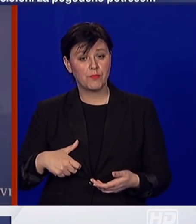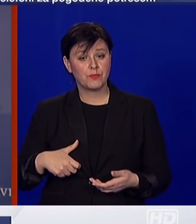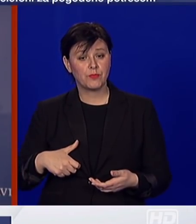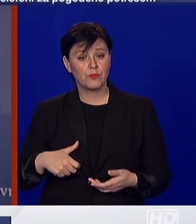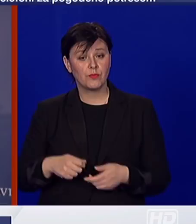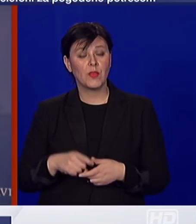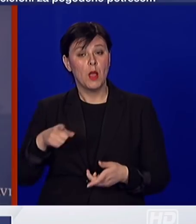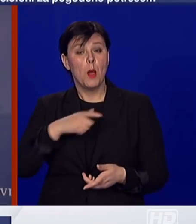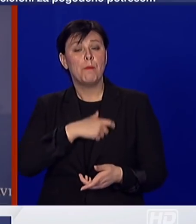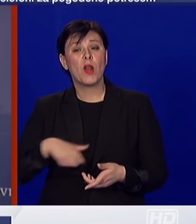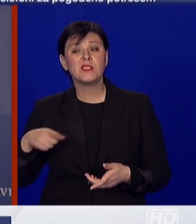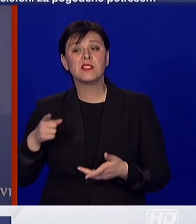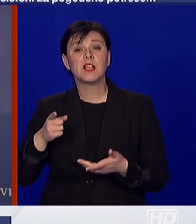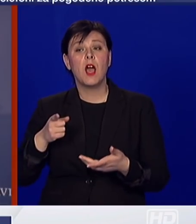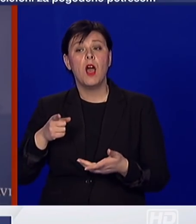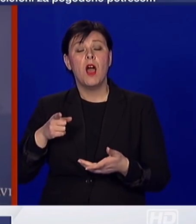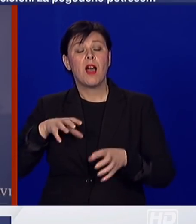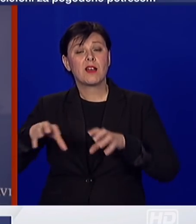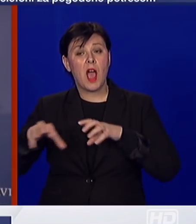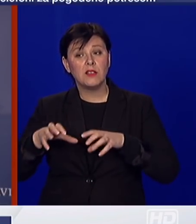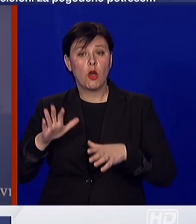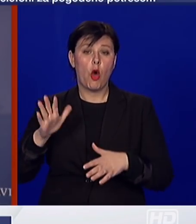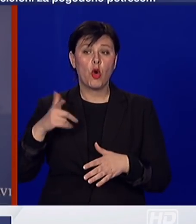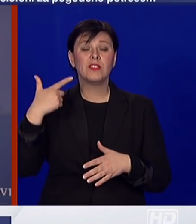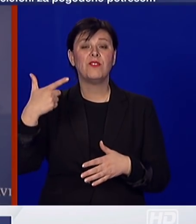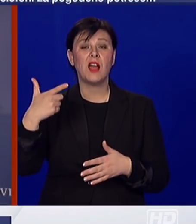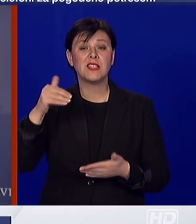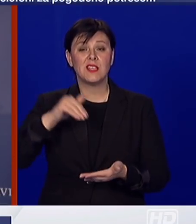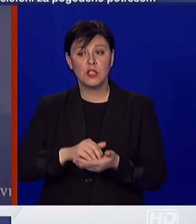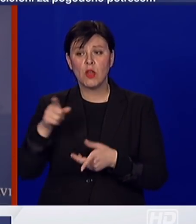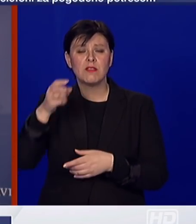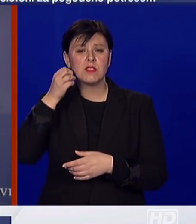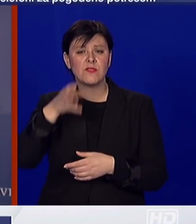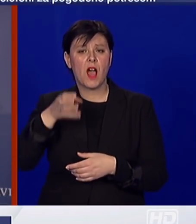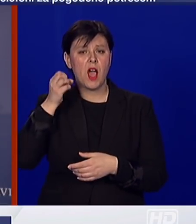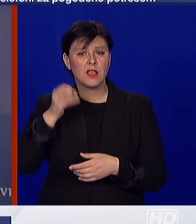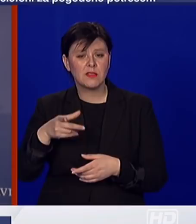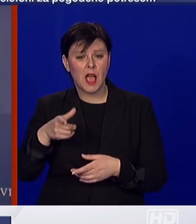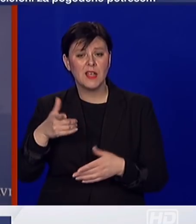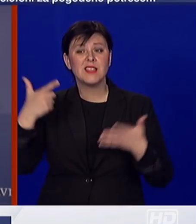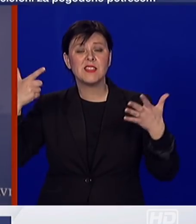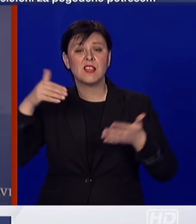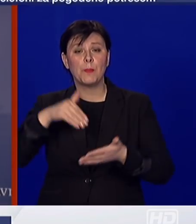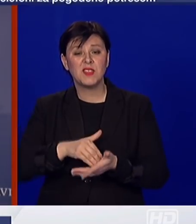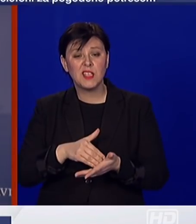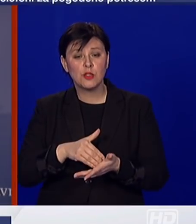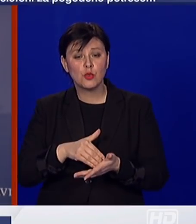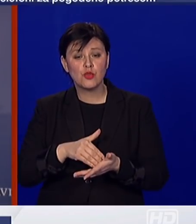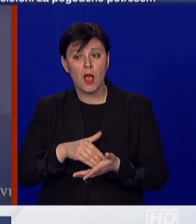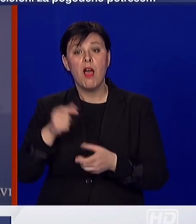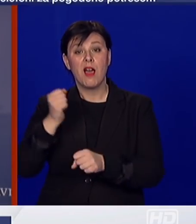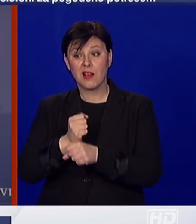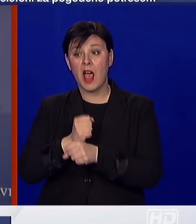dakle policijskih službenika je oko 20 tisuća, svaki dan ih je 7 tisuća angažirano na ovim